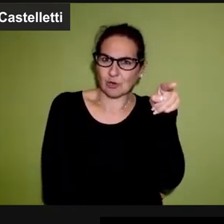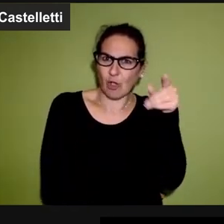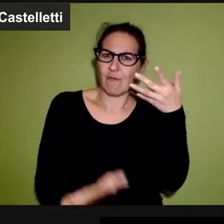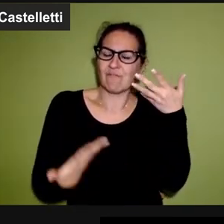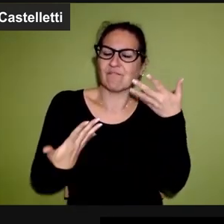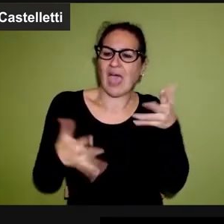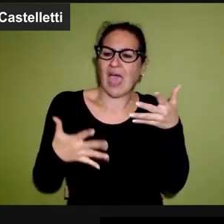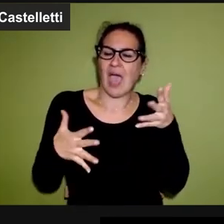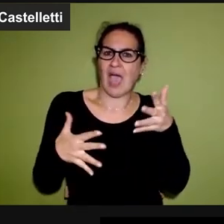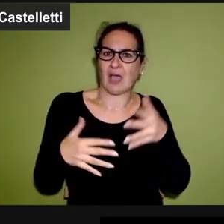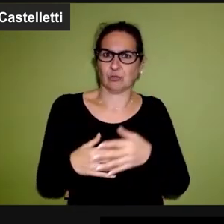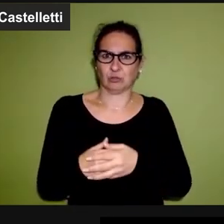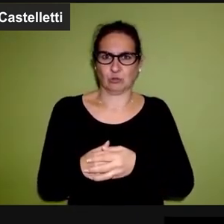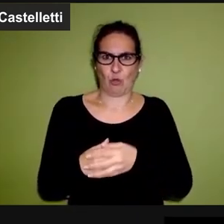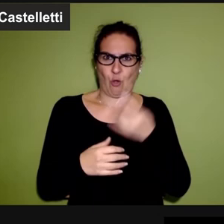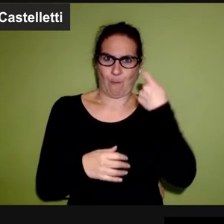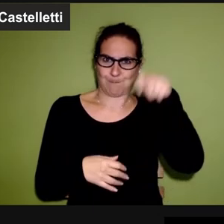Berlino.